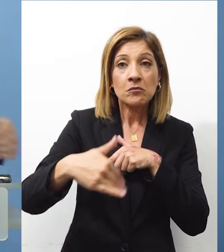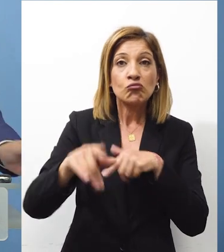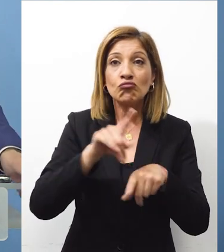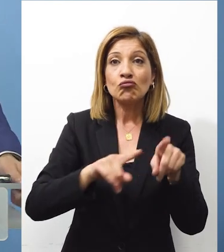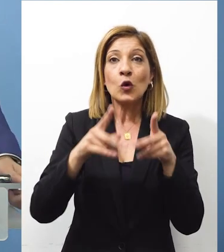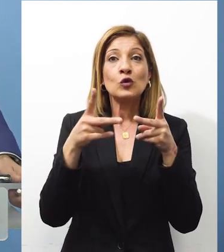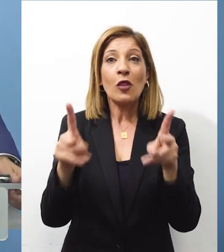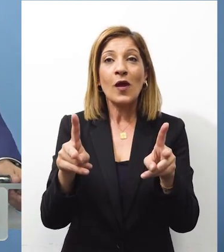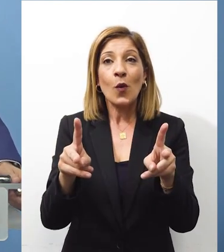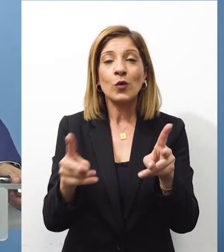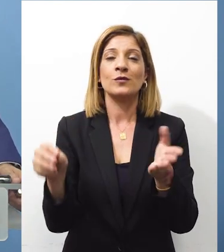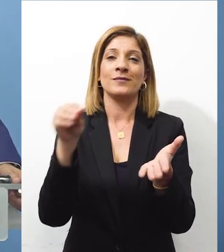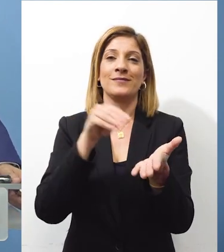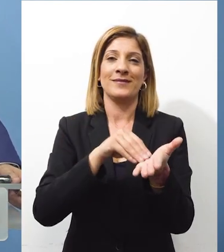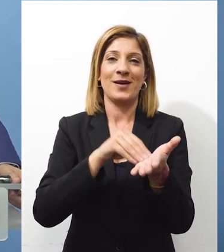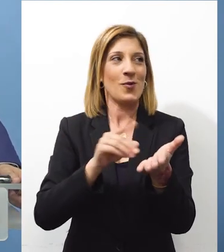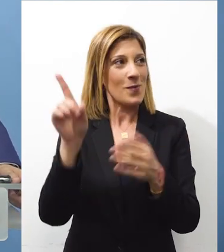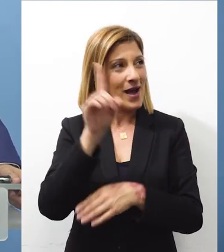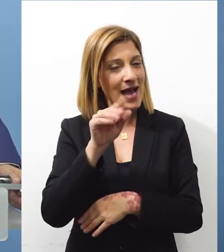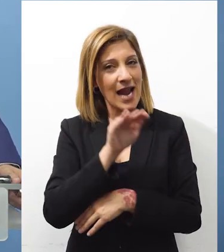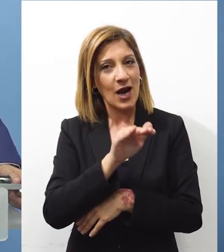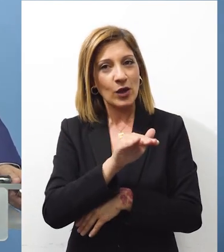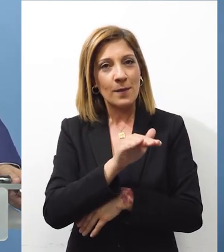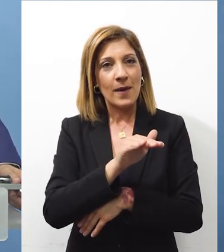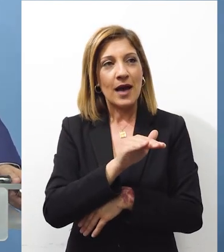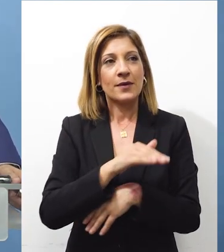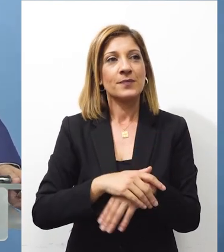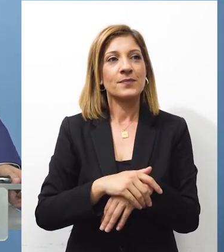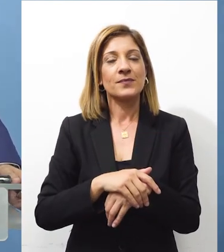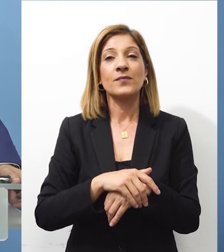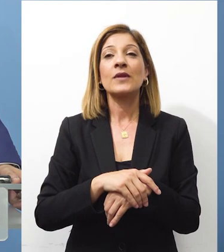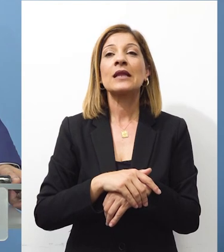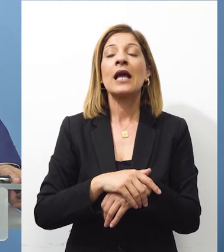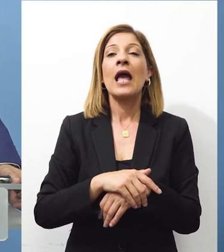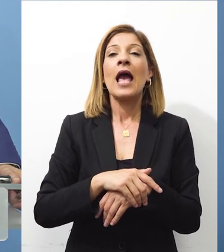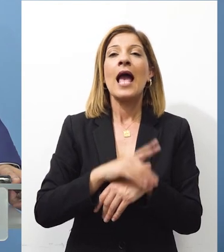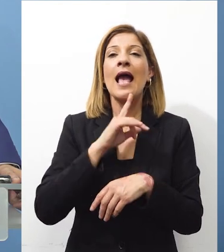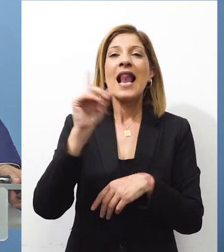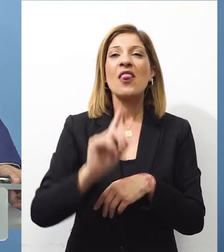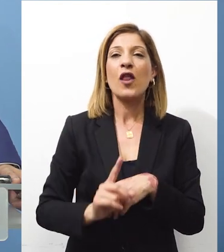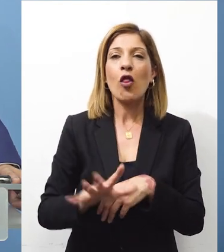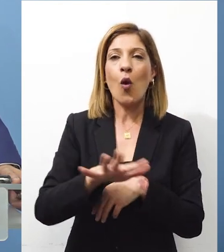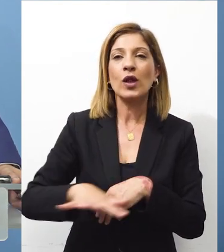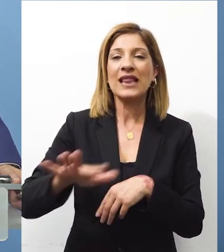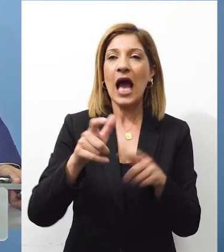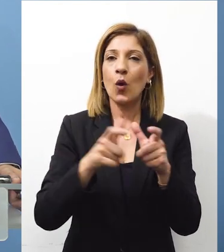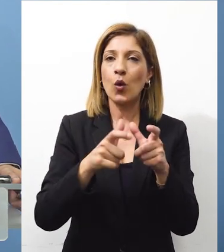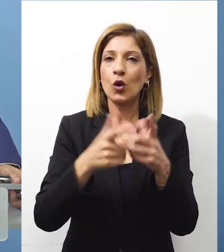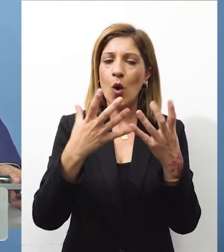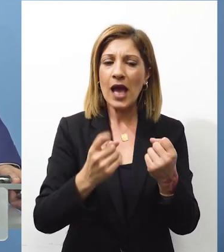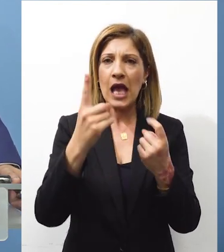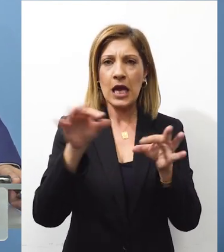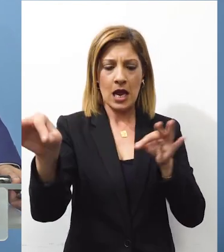Και επίσης ακόμα ένα ερώτημα Στο Λιθροδόντα υπάρχει ένα